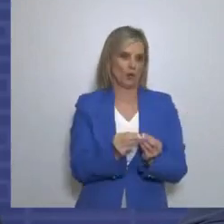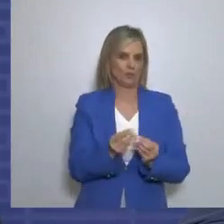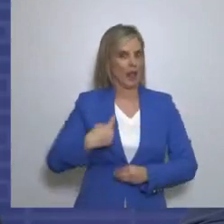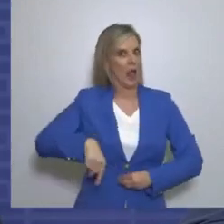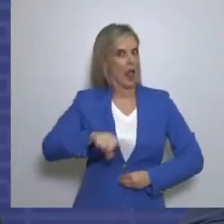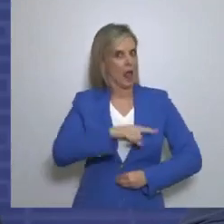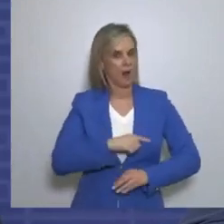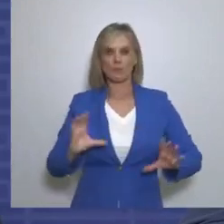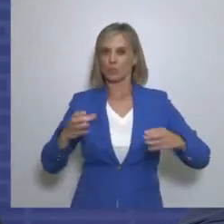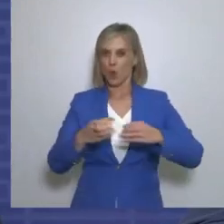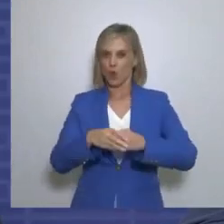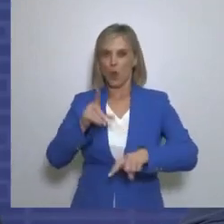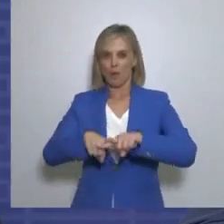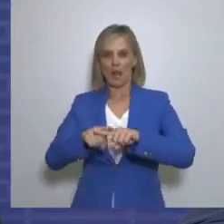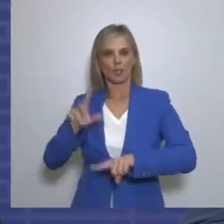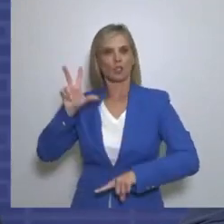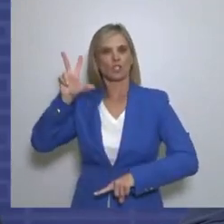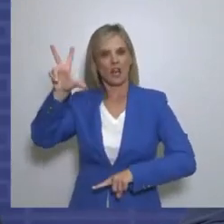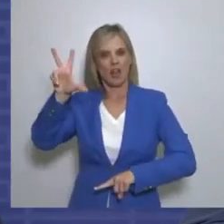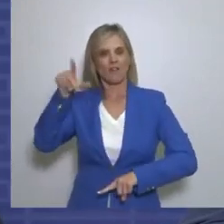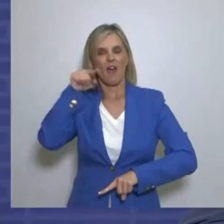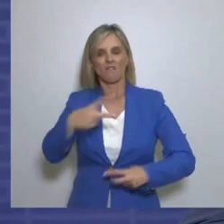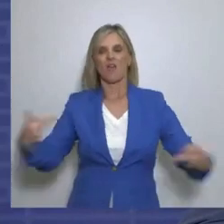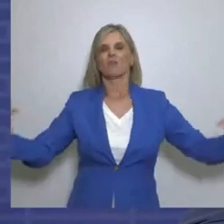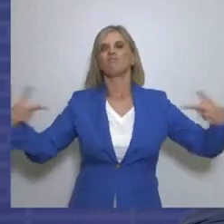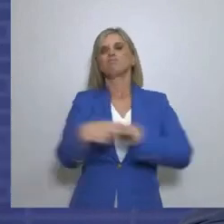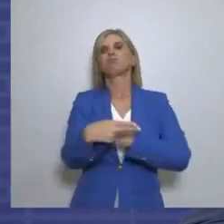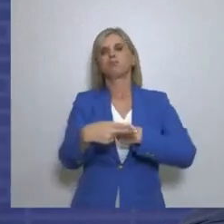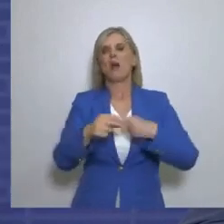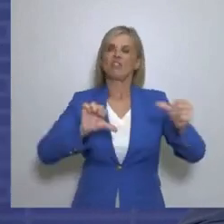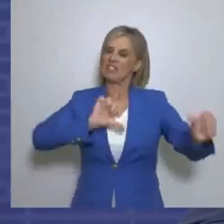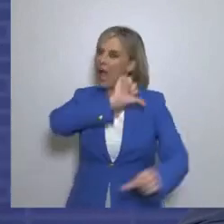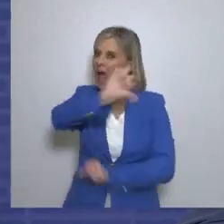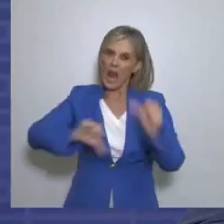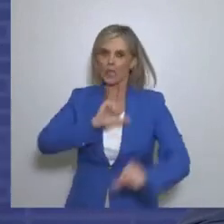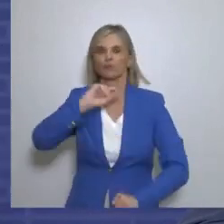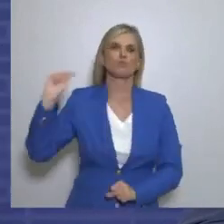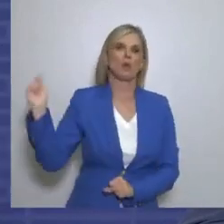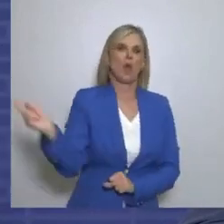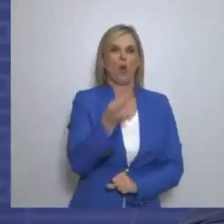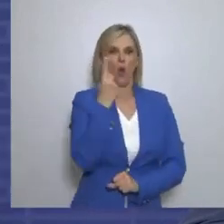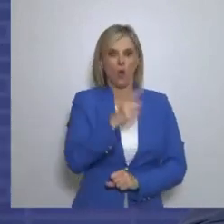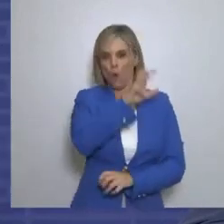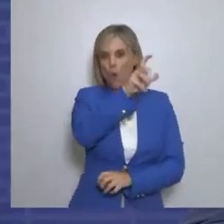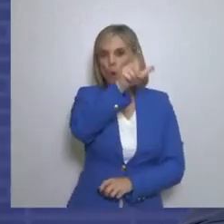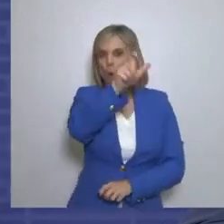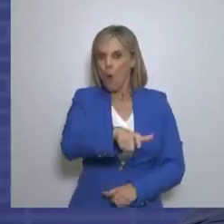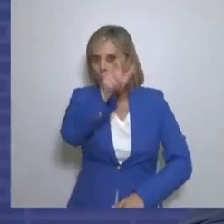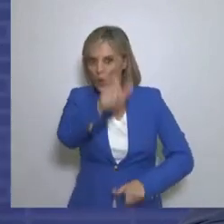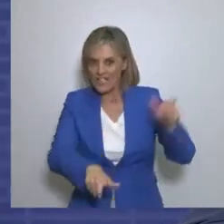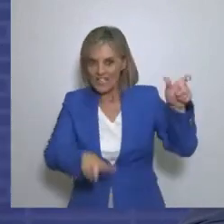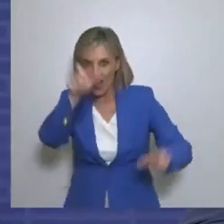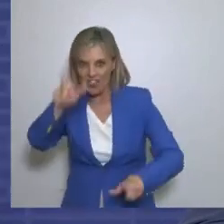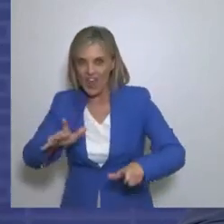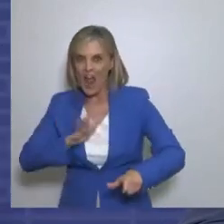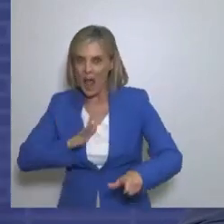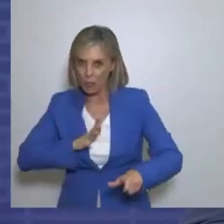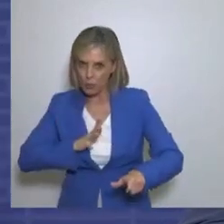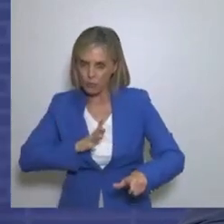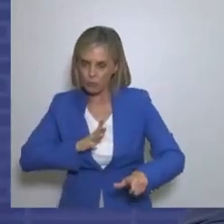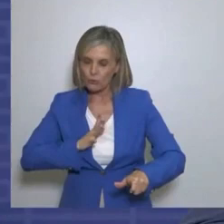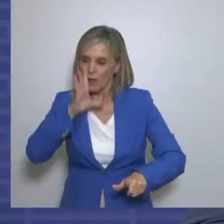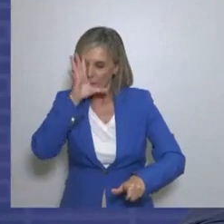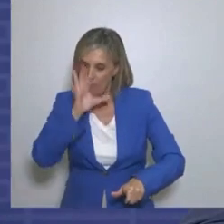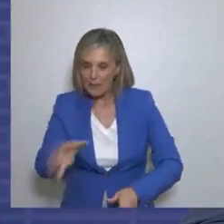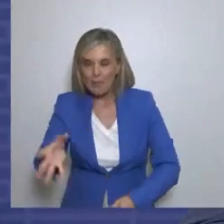Συνέλευση Αυτά σταματούν και όλα μπαίνουν στην ορθή Ορθή τους βάση Άρα κάθε άνθρωπος Πραγματικά θα μάθει